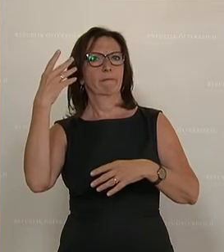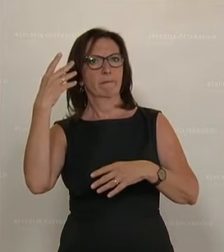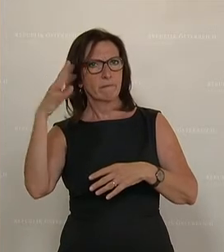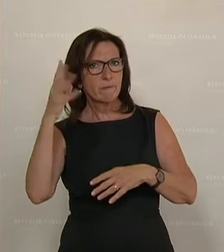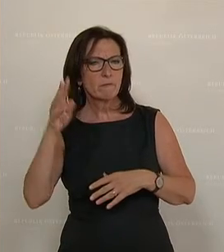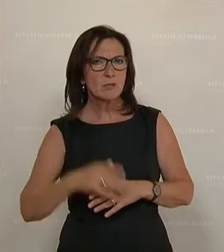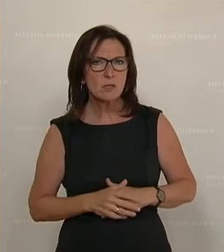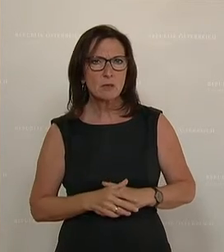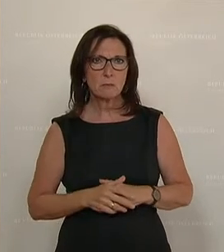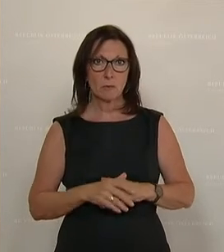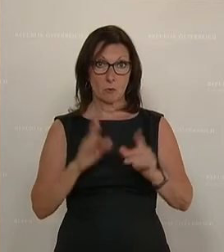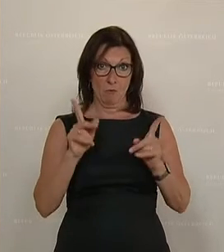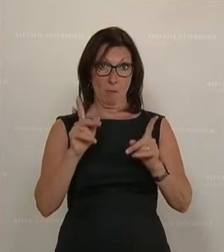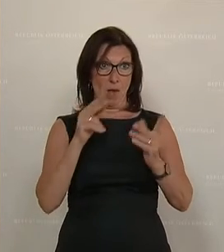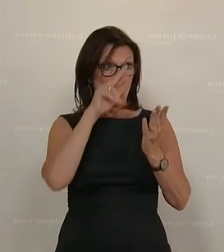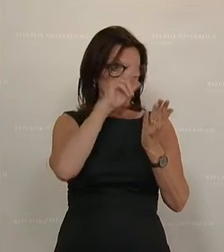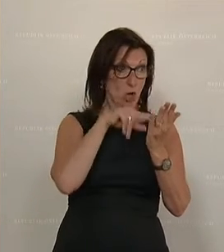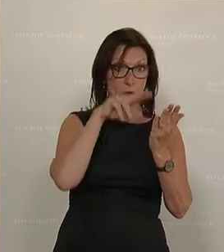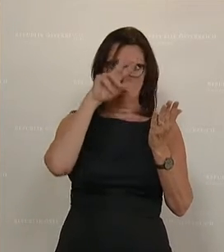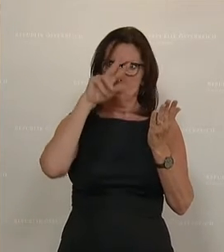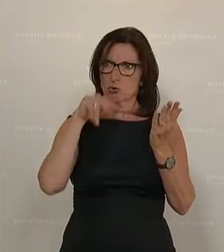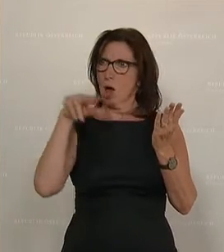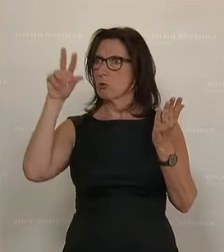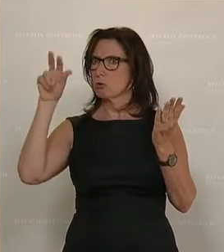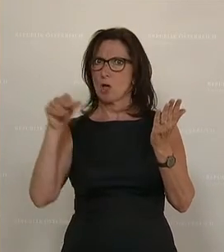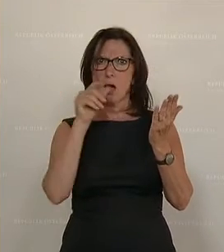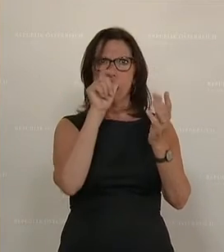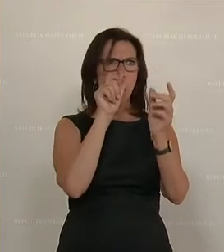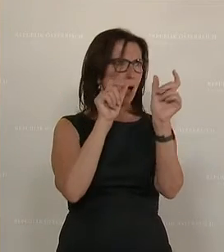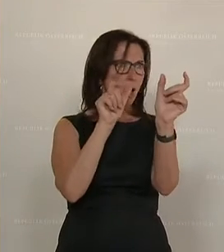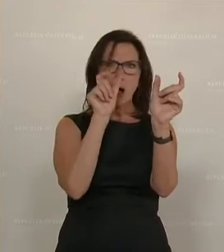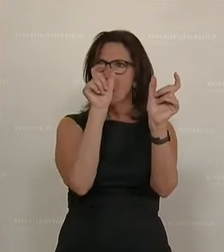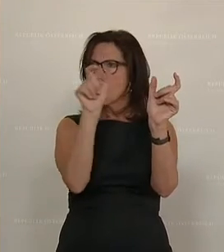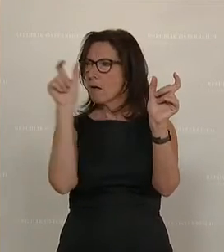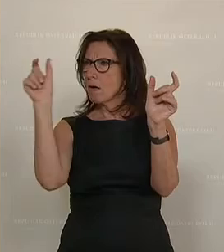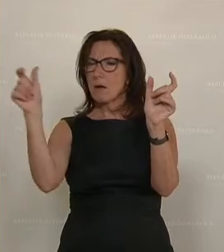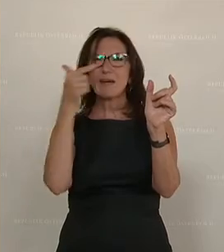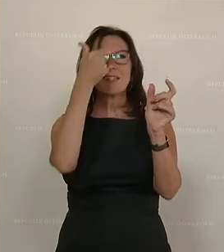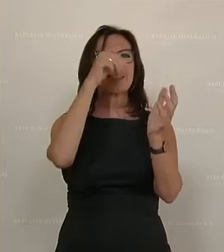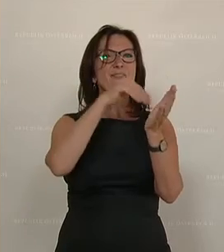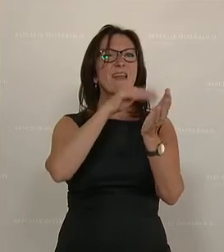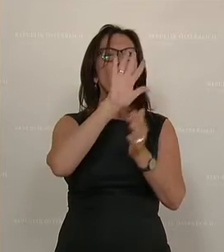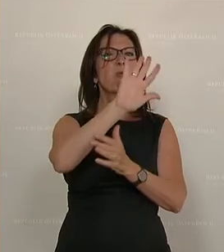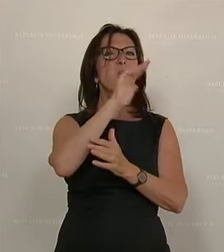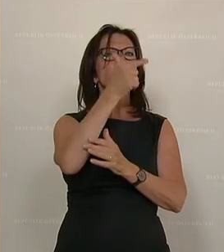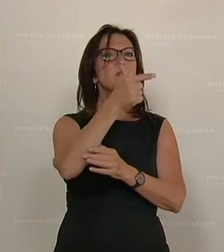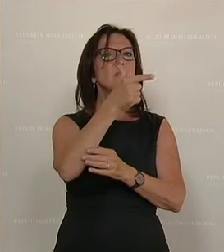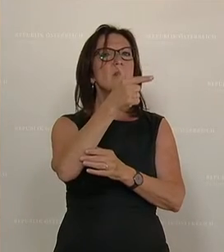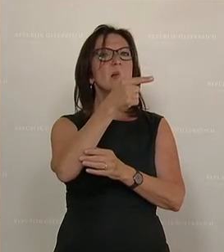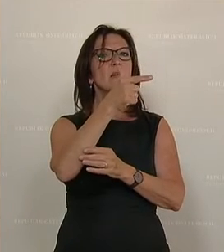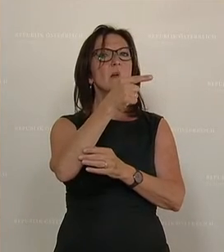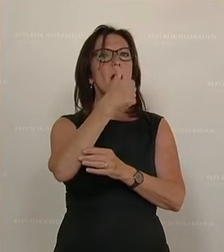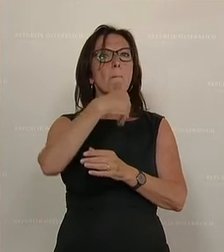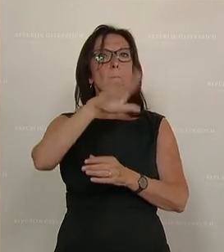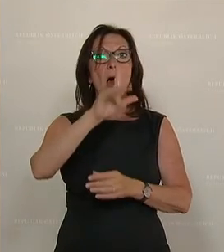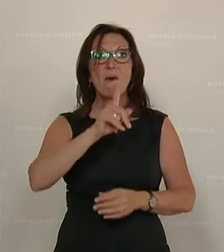man danach sieht, merkt man überall, dass die Beträge dort im Jahr 2025 niedriger